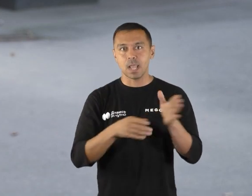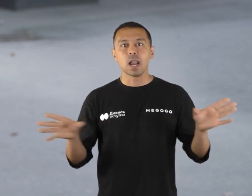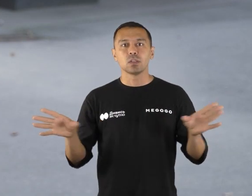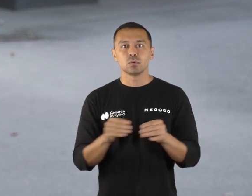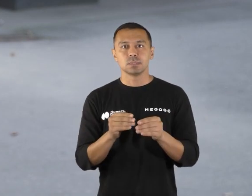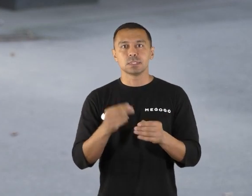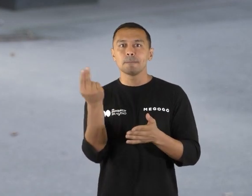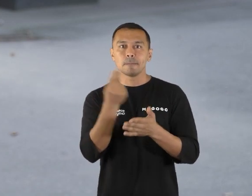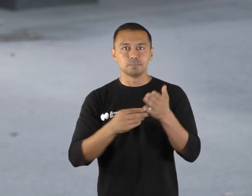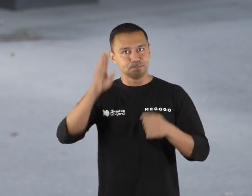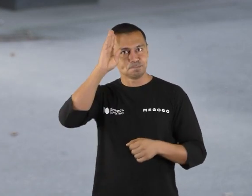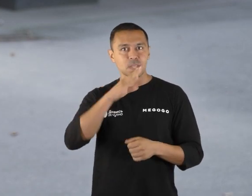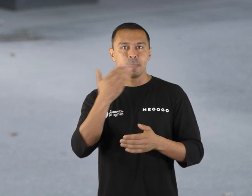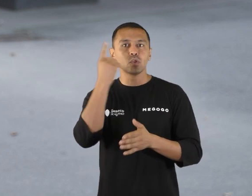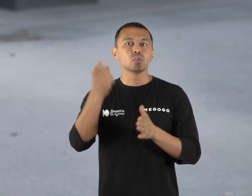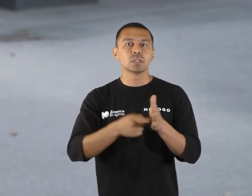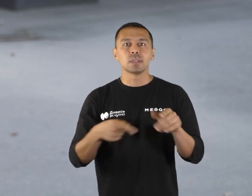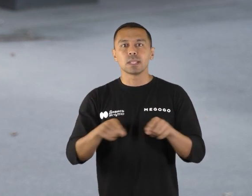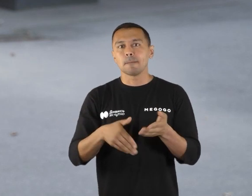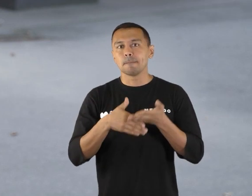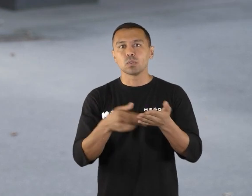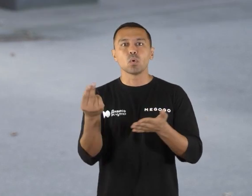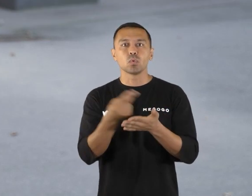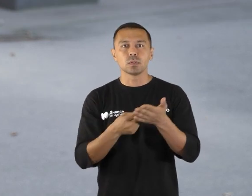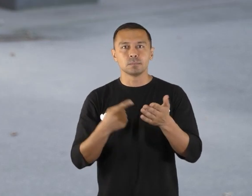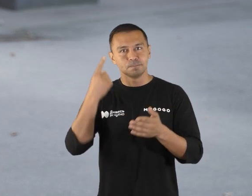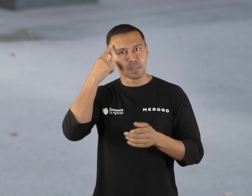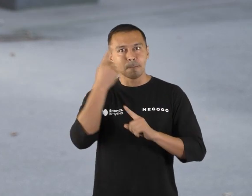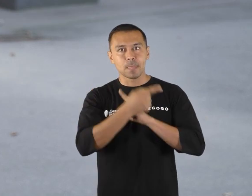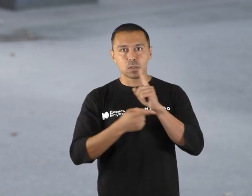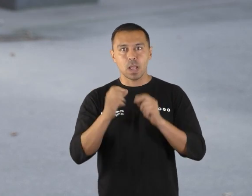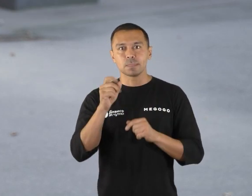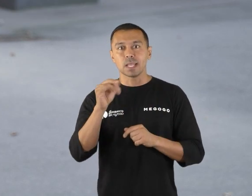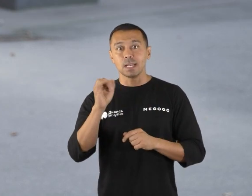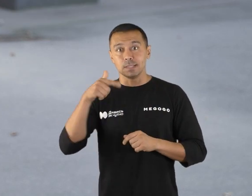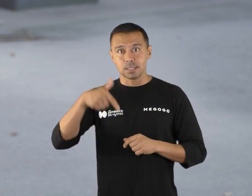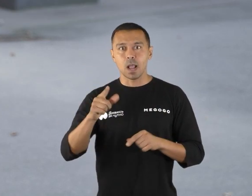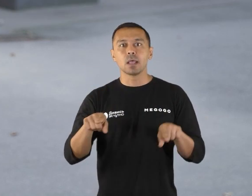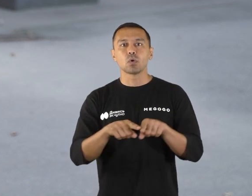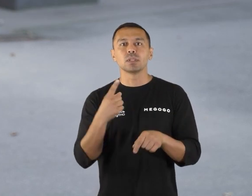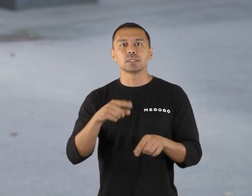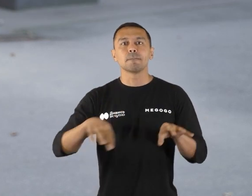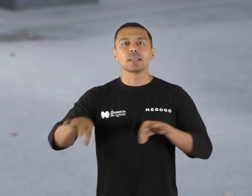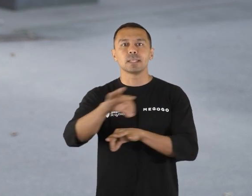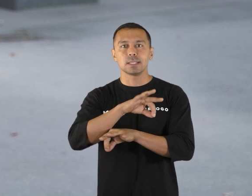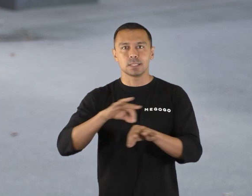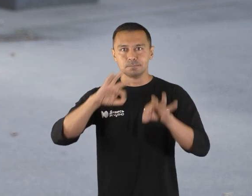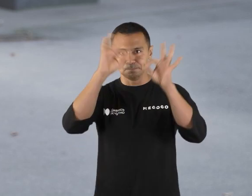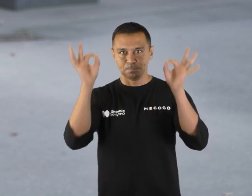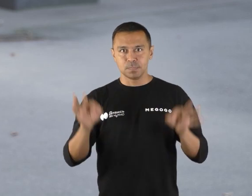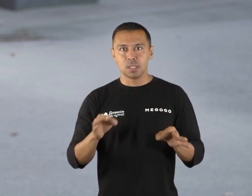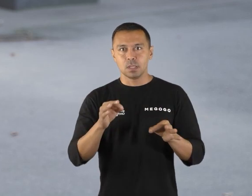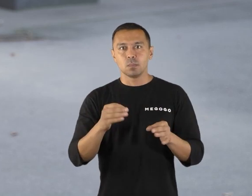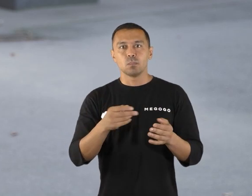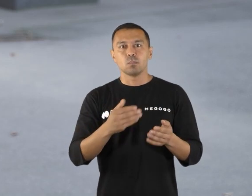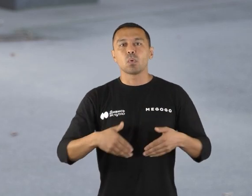Разом з митцями і мисткинями ми дослідимо такий метод художнього переросмислення, апсайклінг. Також один з мистецьких проєктів пропонує